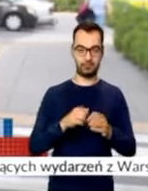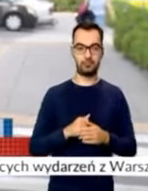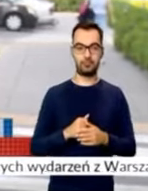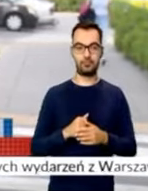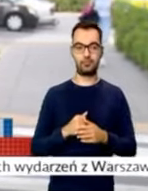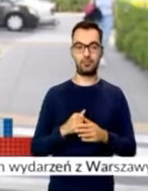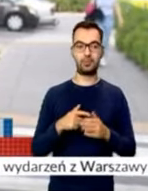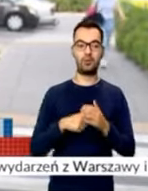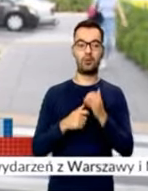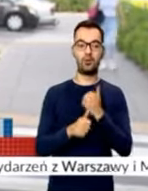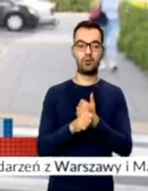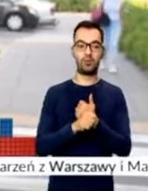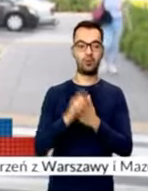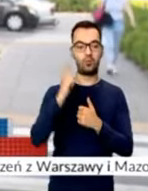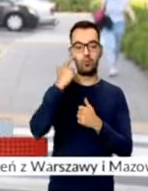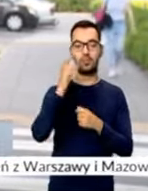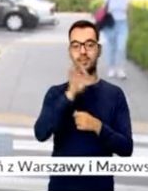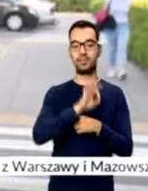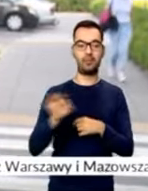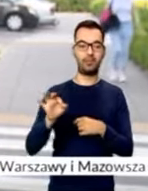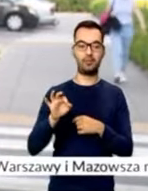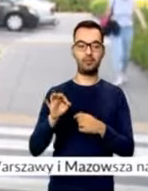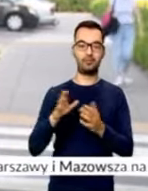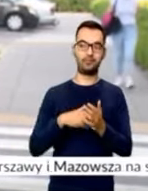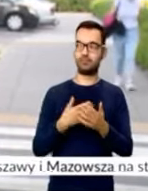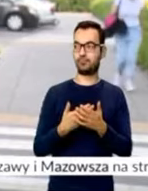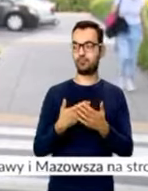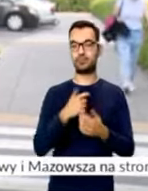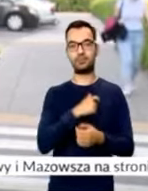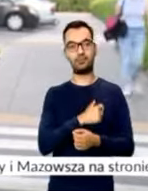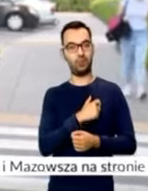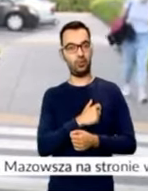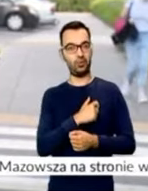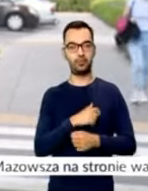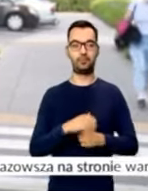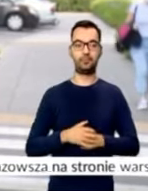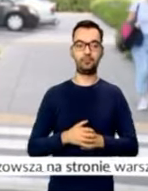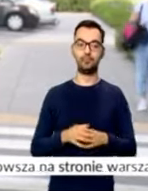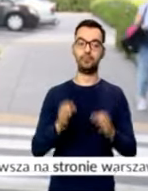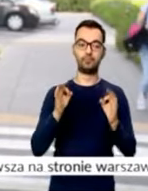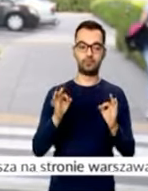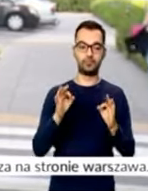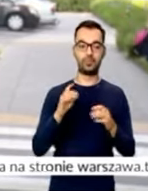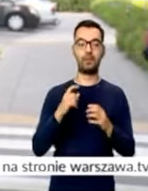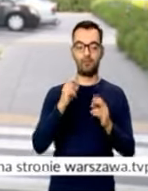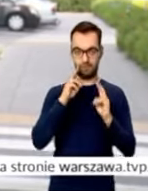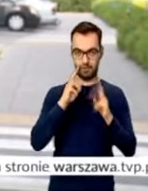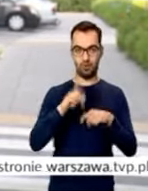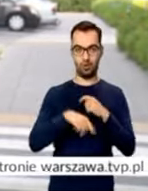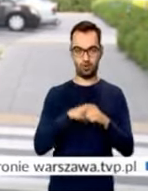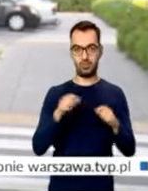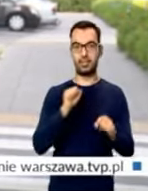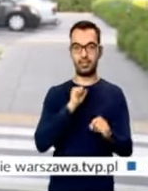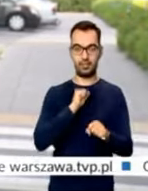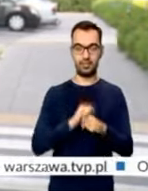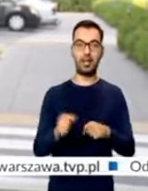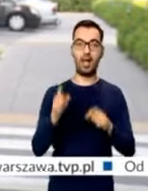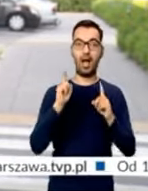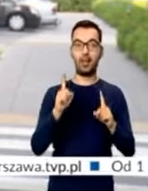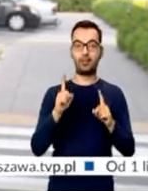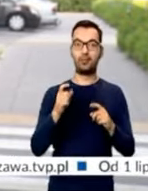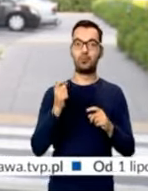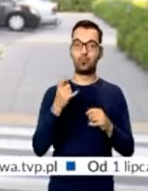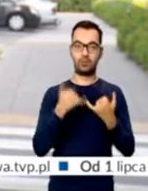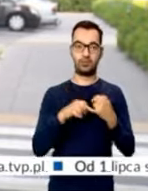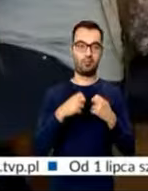które dotyczyły szczególnie tych specjalności takich jak kardiologia. Dzisiaj to rozwiązuje sytuację. Natomiast są